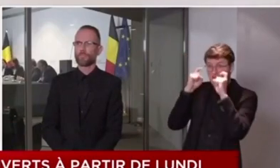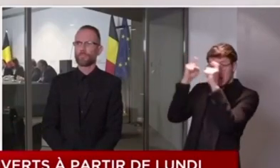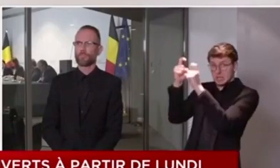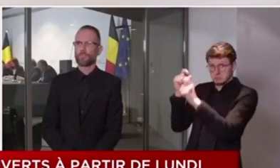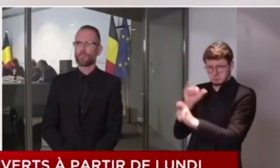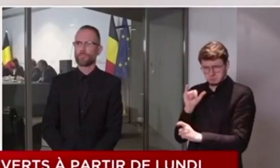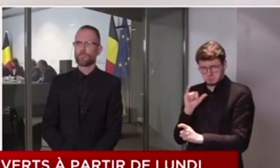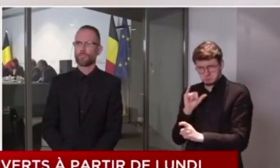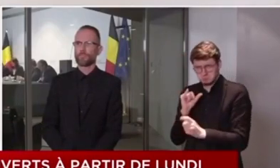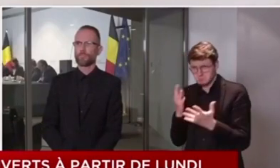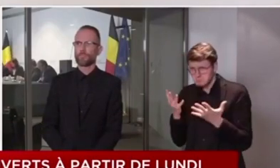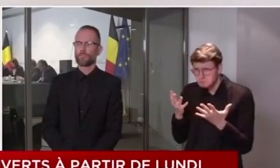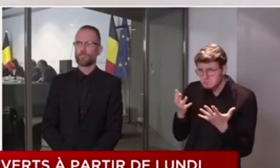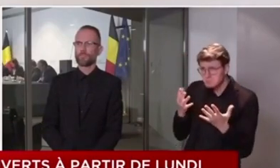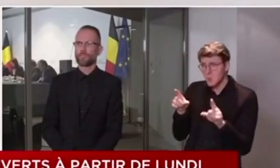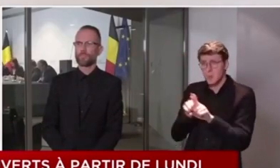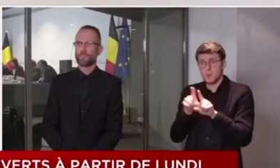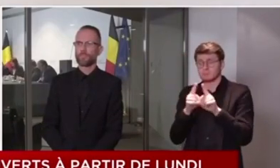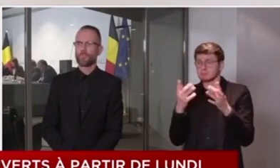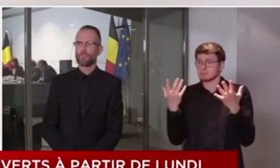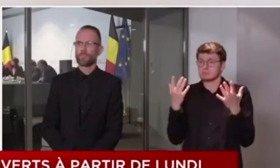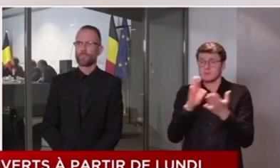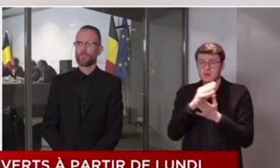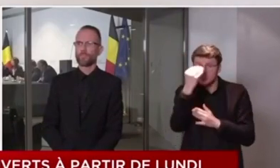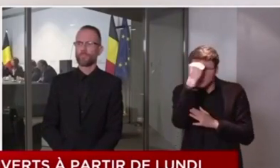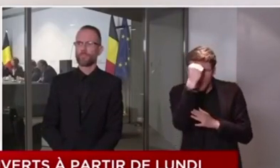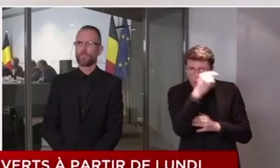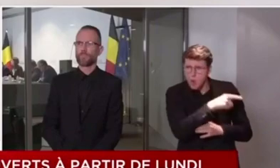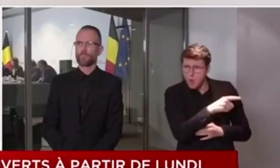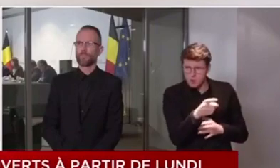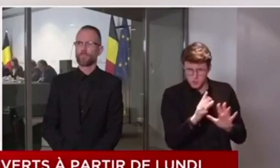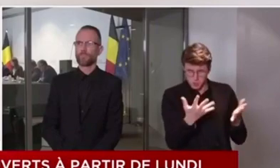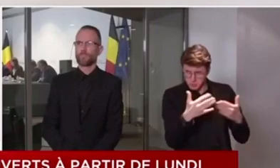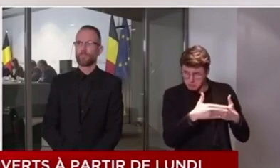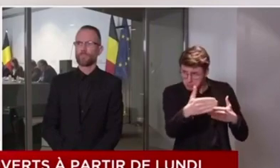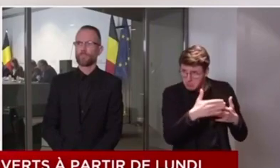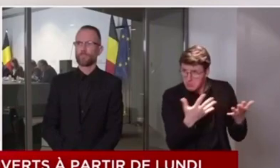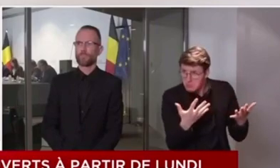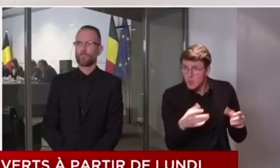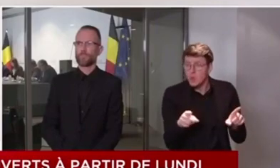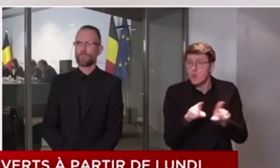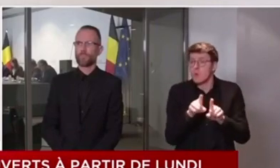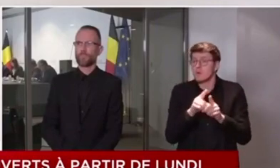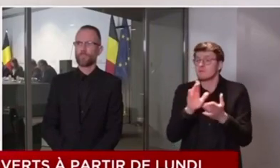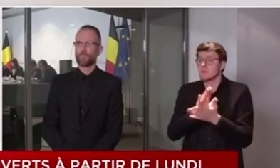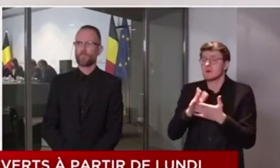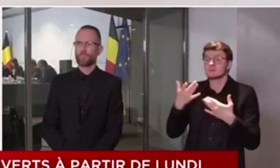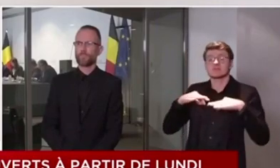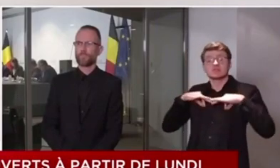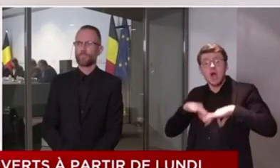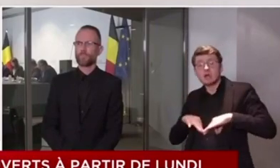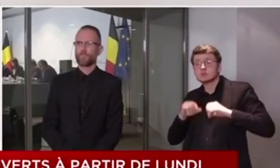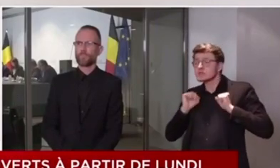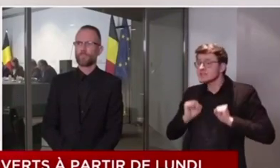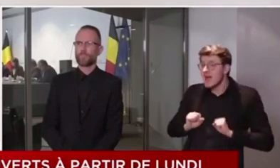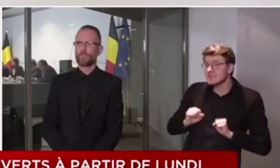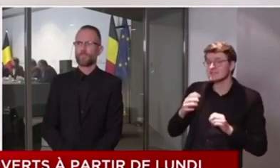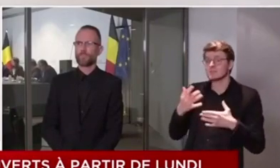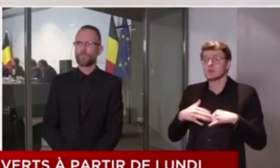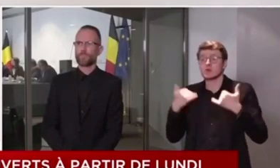voyages, puis il y a aussi les écoles, les écoles et puis les stages et puis les mouvements de jeunesse.